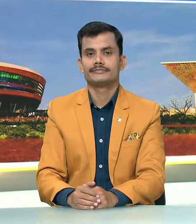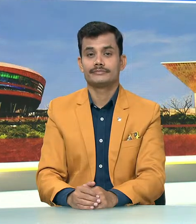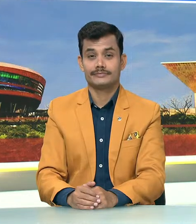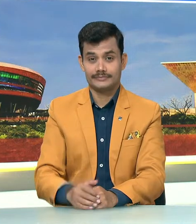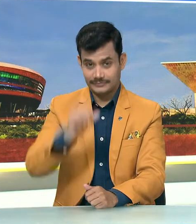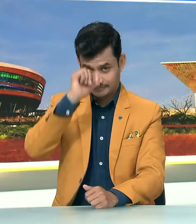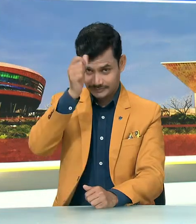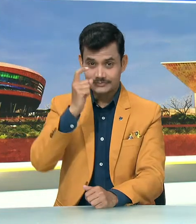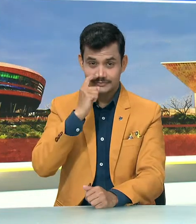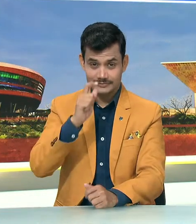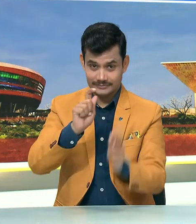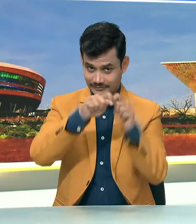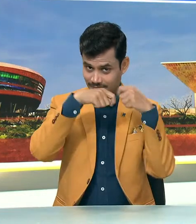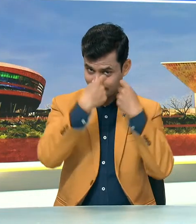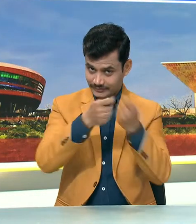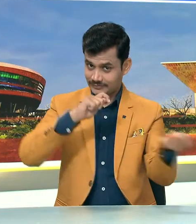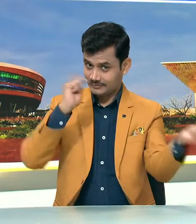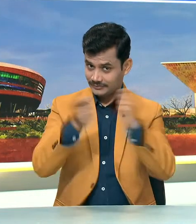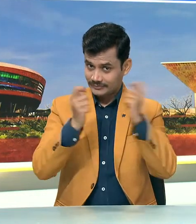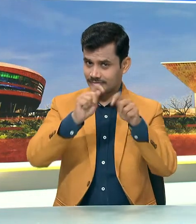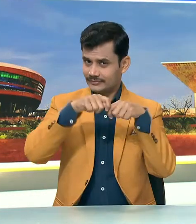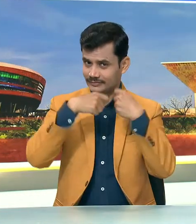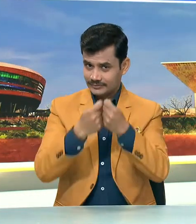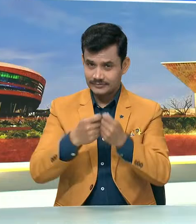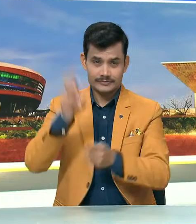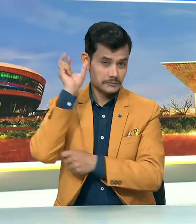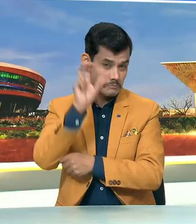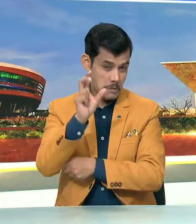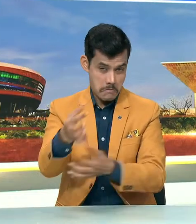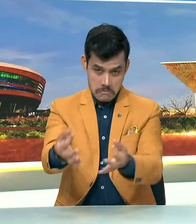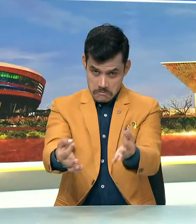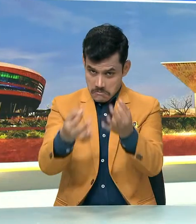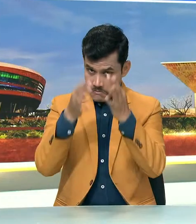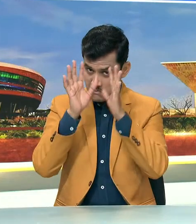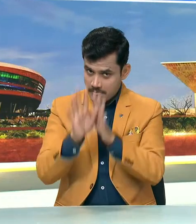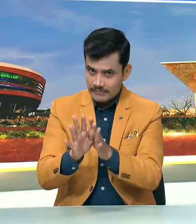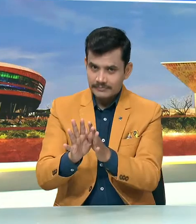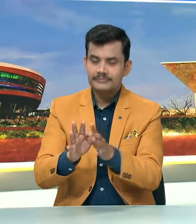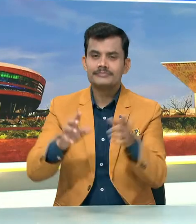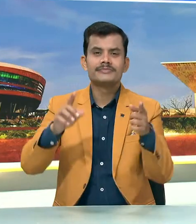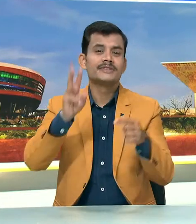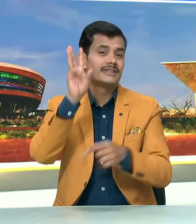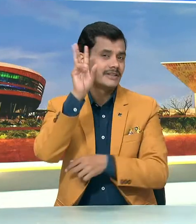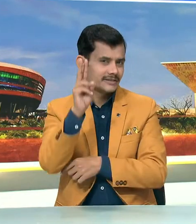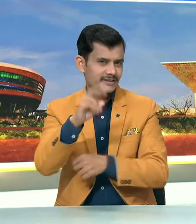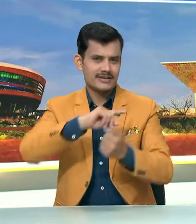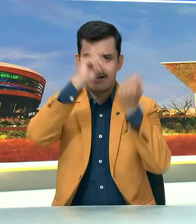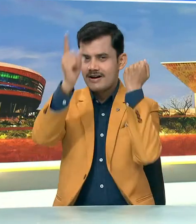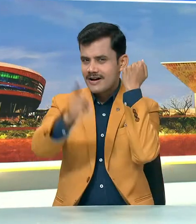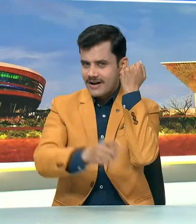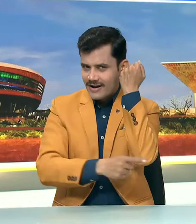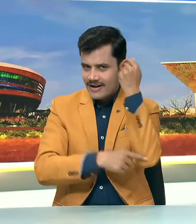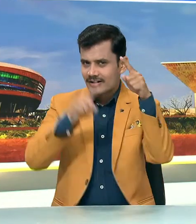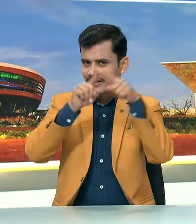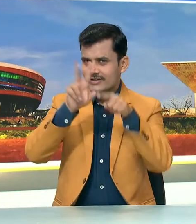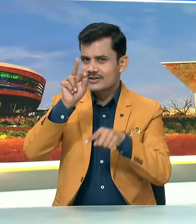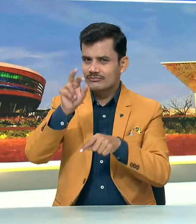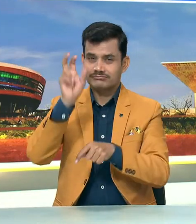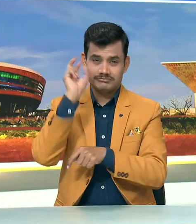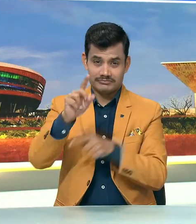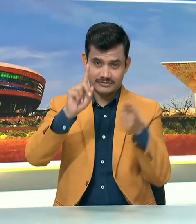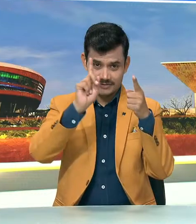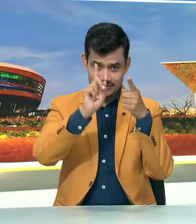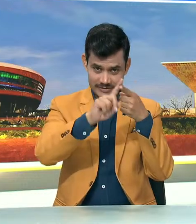भारत ये महला क्रिकेट टीम ने गेंद बाजों की शांदार प्रदर्शन की बदौलत तीसरे और अंतिम टी-20 बुकाबले में